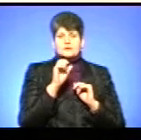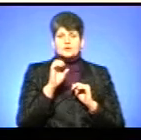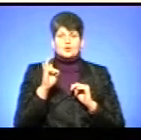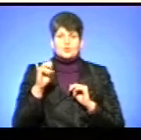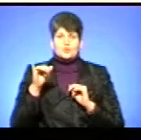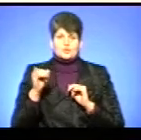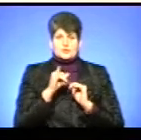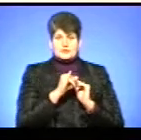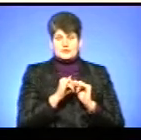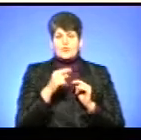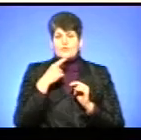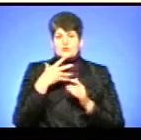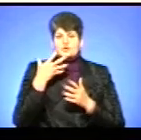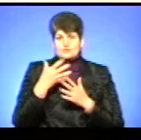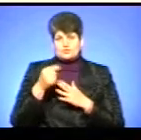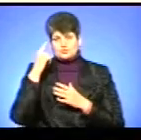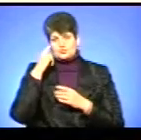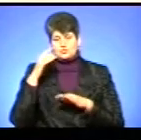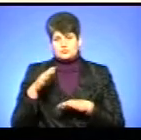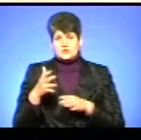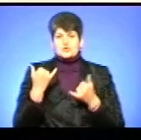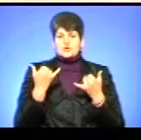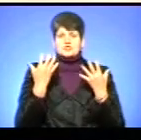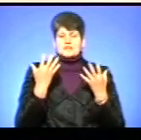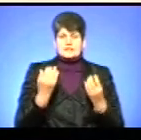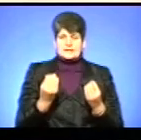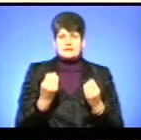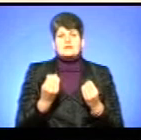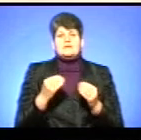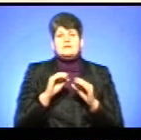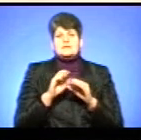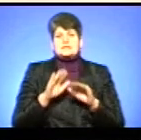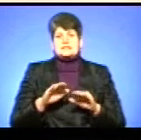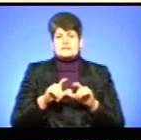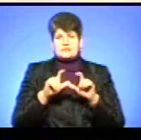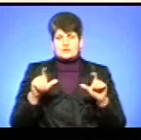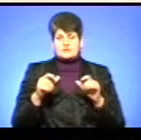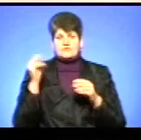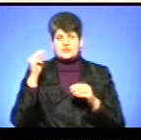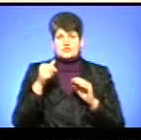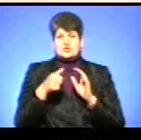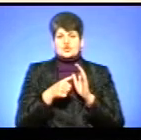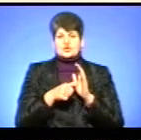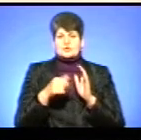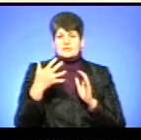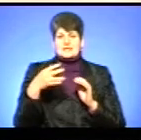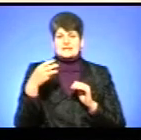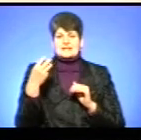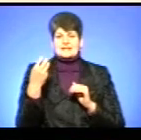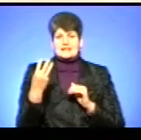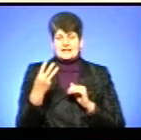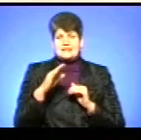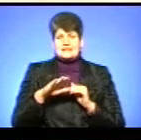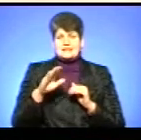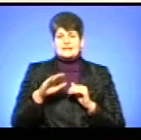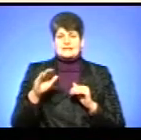відповідача, озвучує свою позицію. На сьогоднішній день в дошкільних навчальних закладах навчається 653 дитини з територіальних громад.